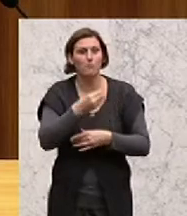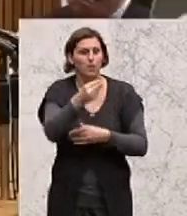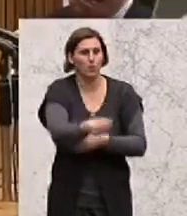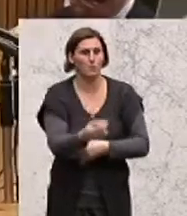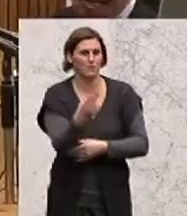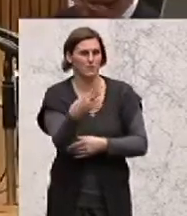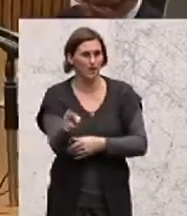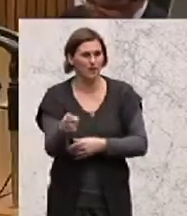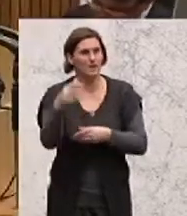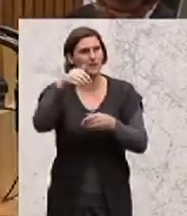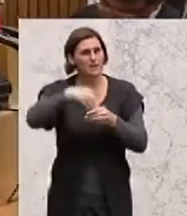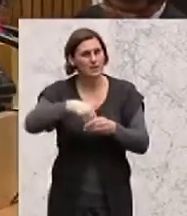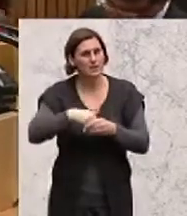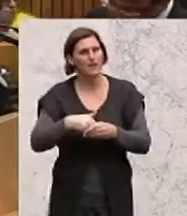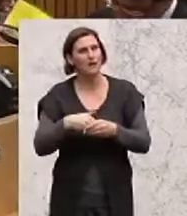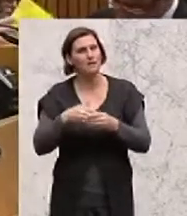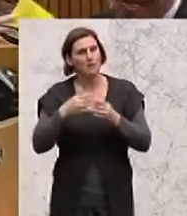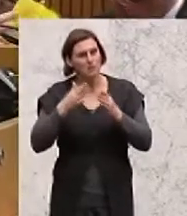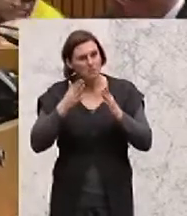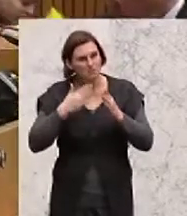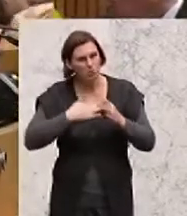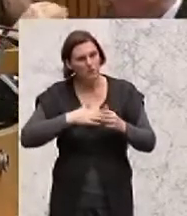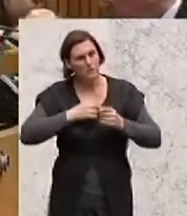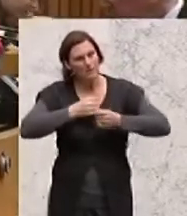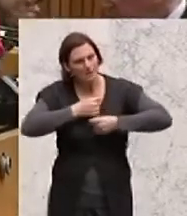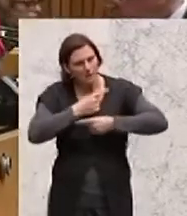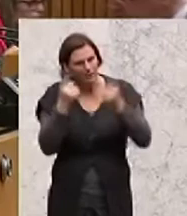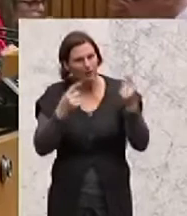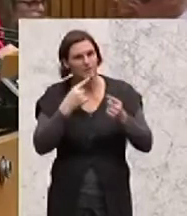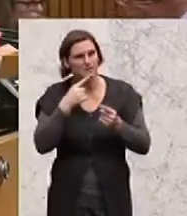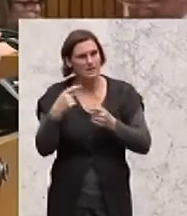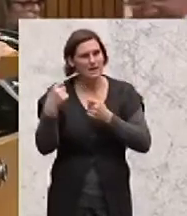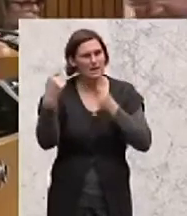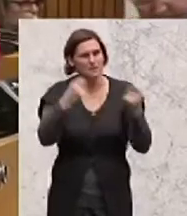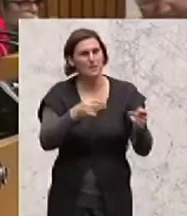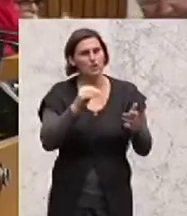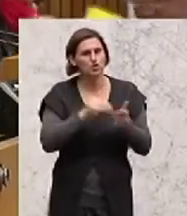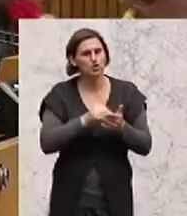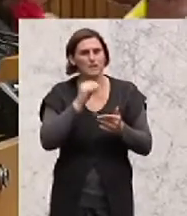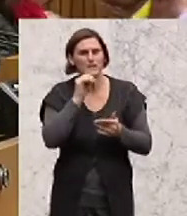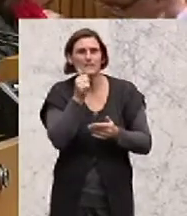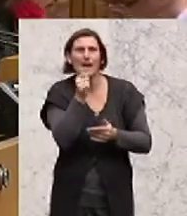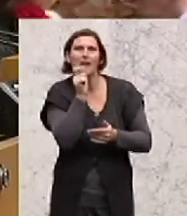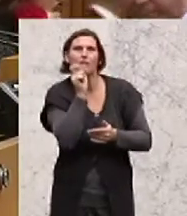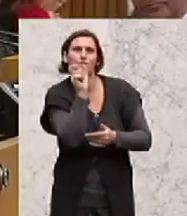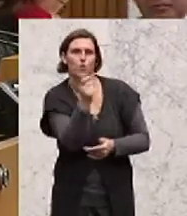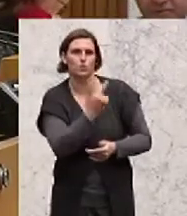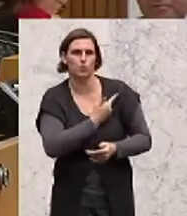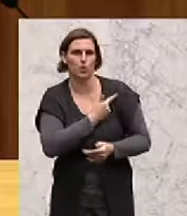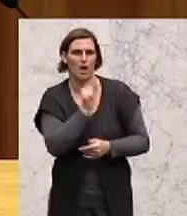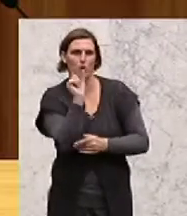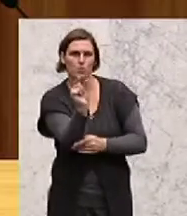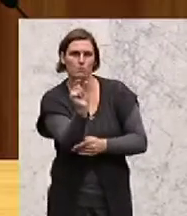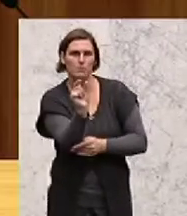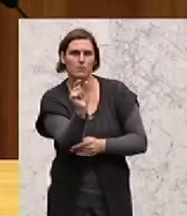sondern wo es darum geht, und das möchte ich jetzt ein für alle mal richtigstellen, weil in diesem Antrag steht kein einziges Mal das Wort Urlaub drinnen, sondern es geht